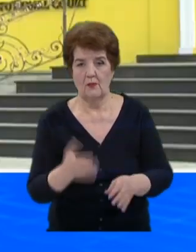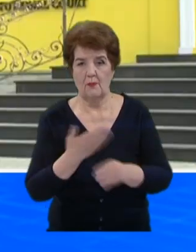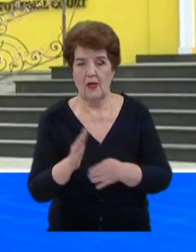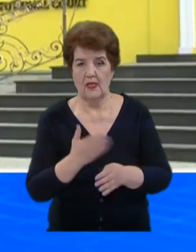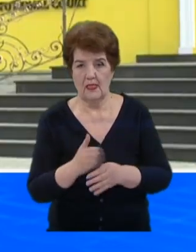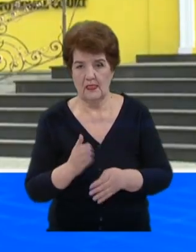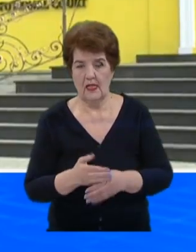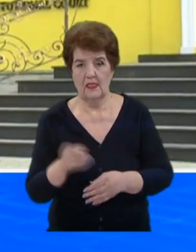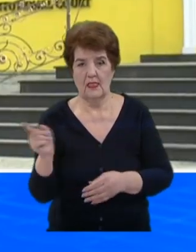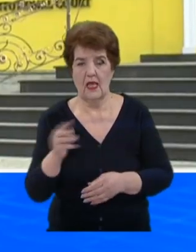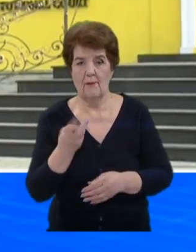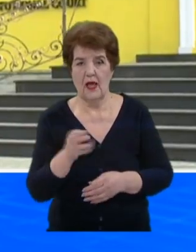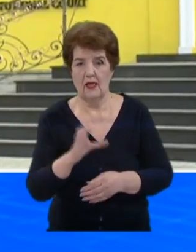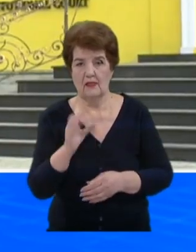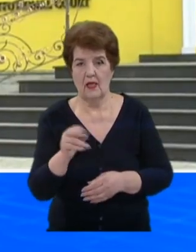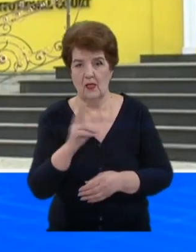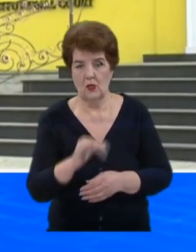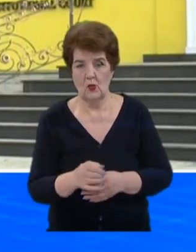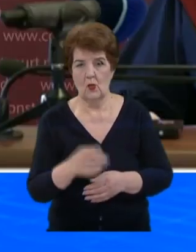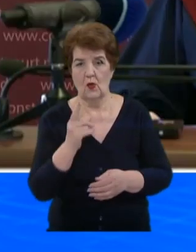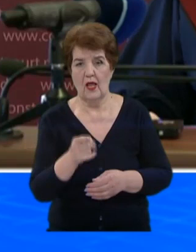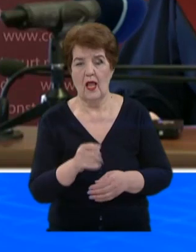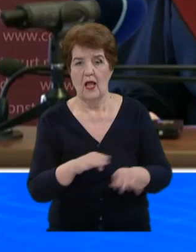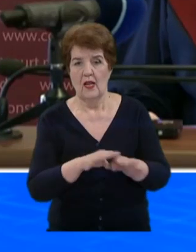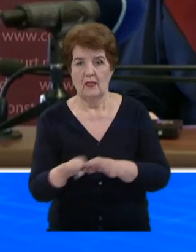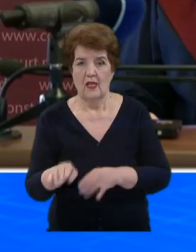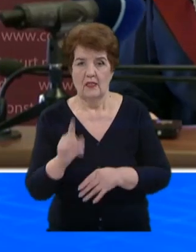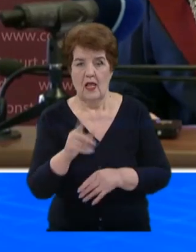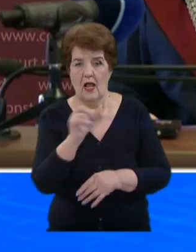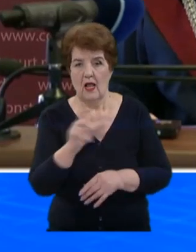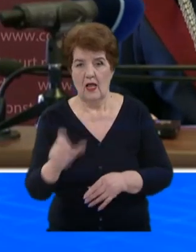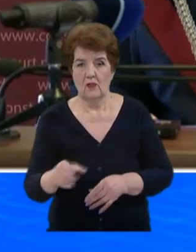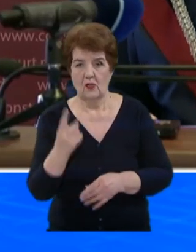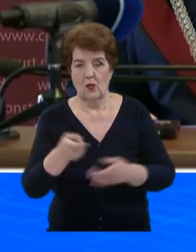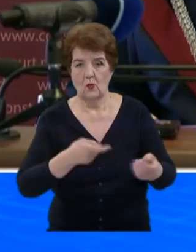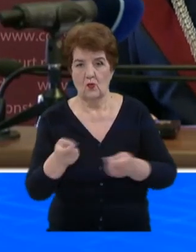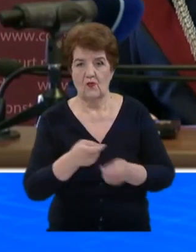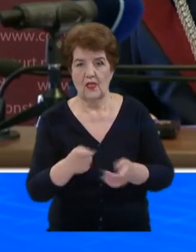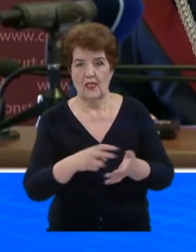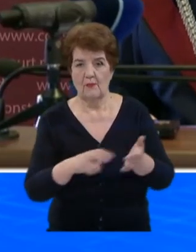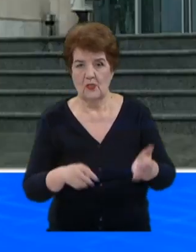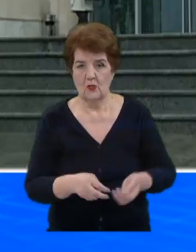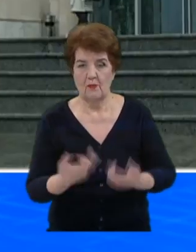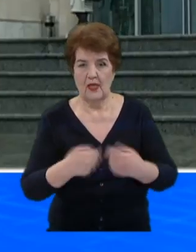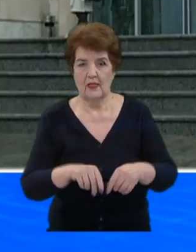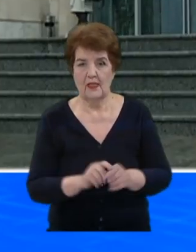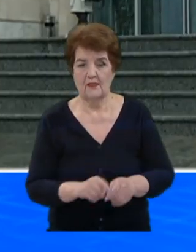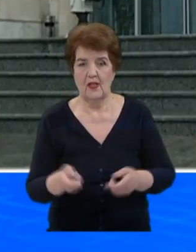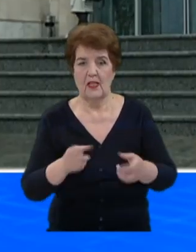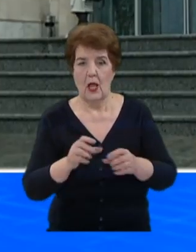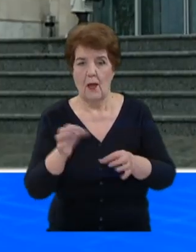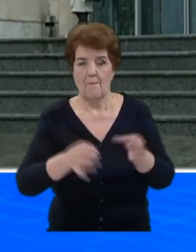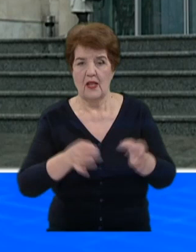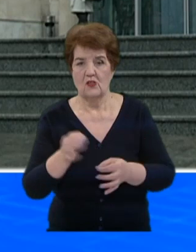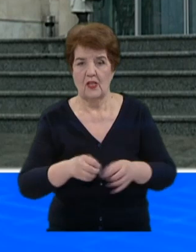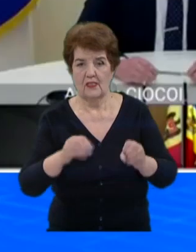sesizarea depusă de Maia Sandu cu previre la legalitatea remanerii cadrelor de către un guvern demisionar. Astfel, magistrații au decis